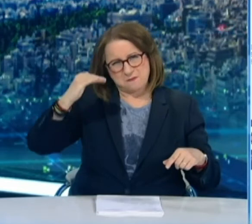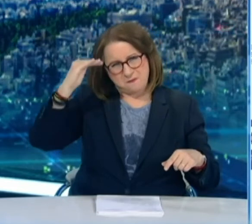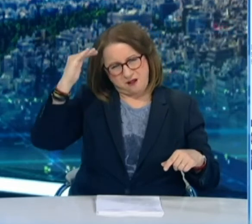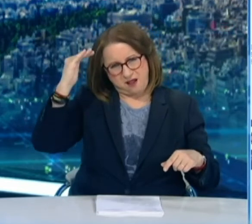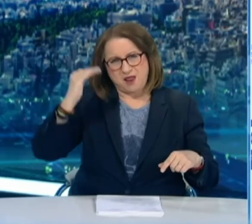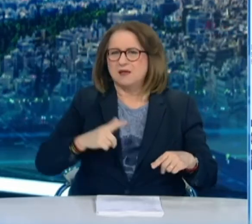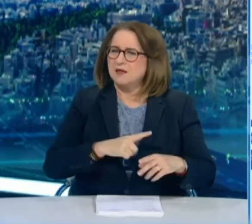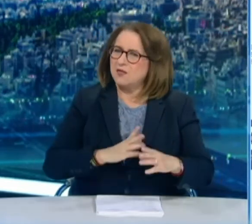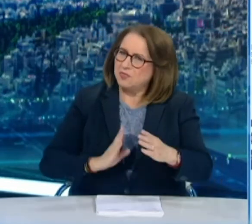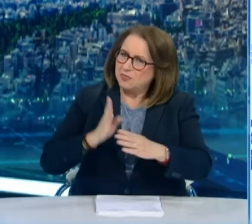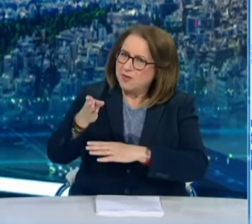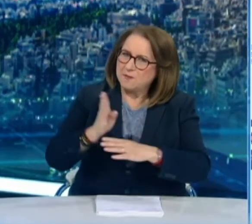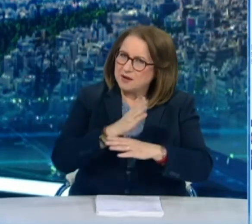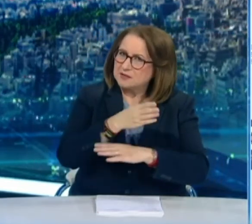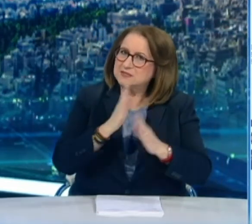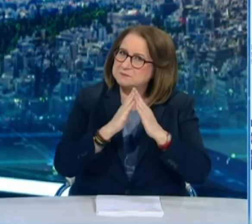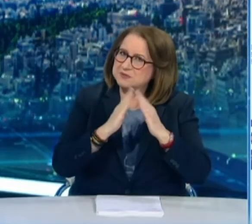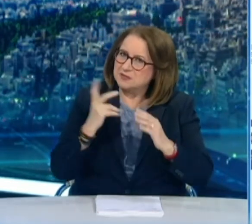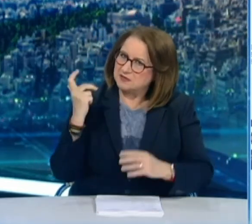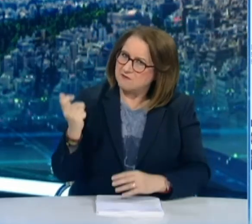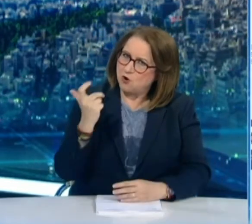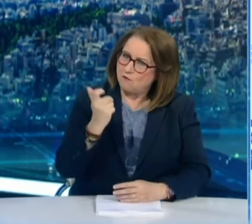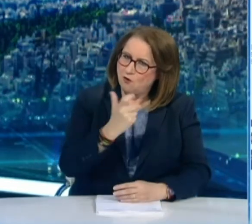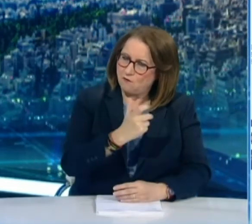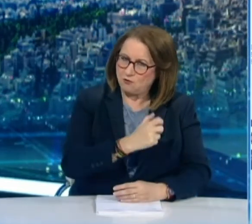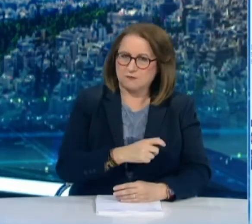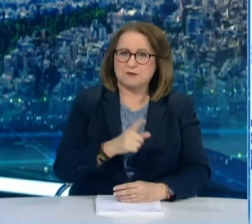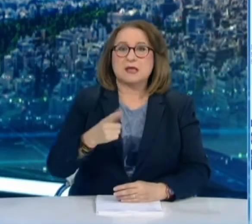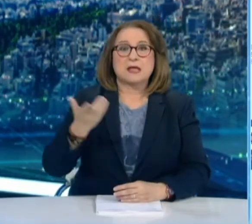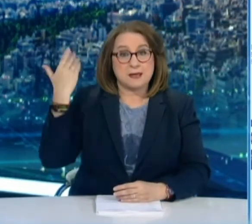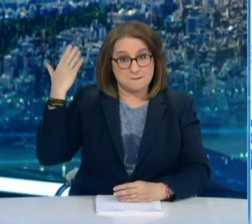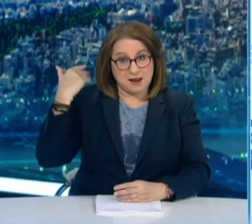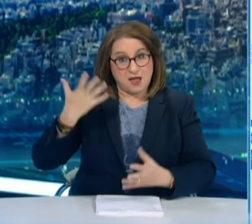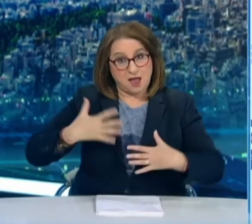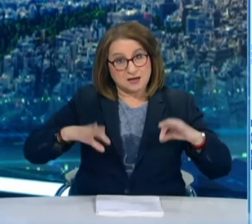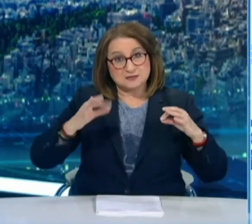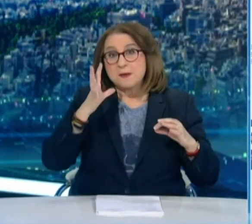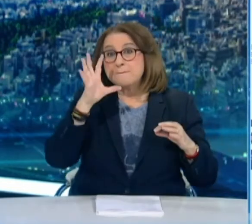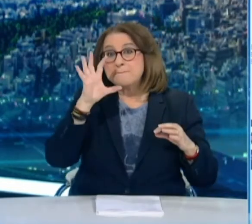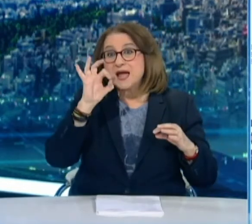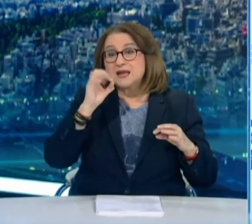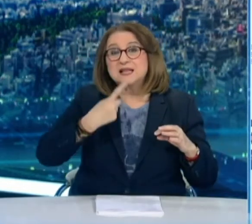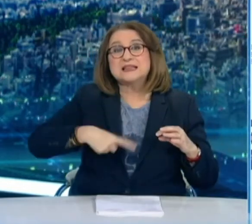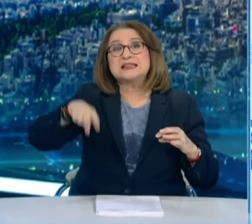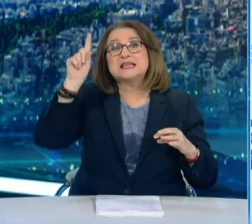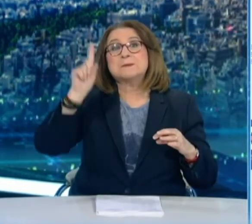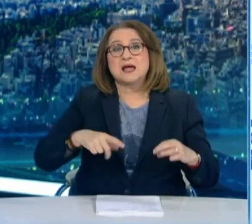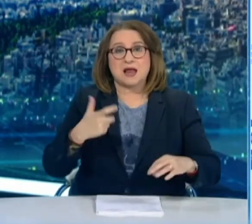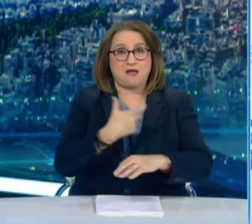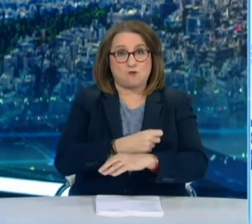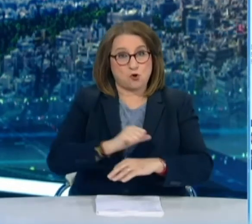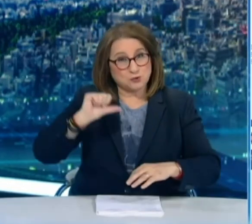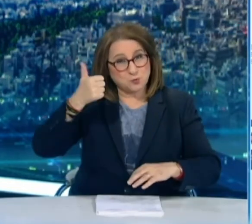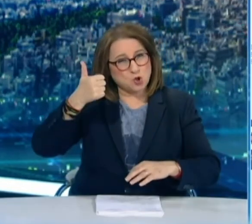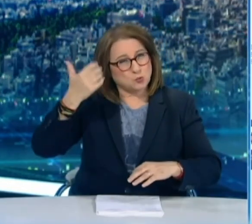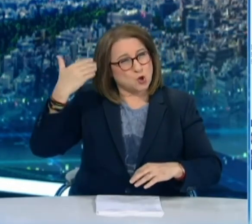θυμίζοντας ότι ξεκινήσαμε εμβολιάζοντας 50 υγειονομικούς την ημέρα στους ρυθμούς που έχουμε φτάσει, στα ποιά, 500